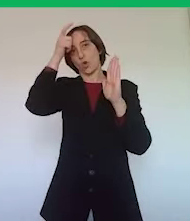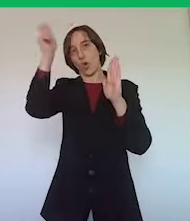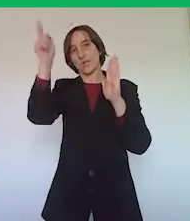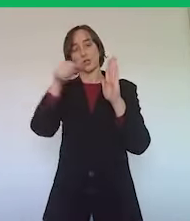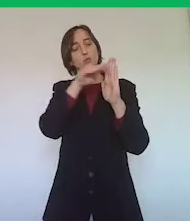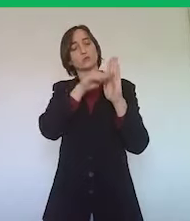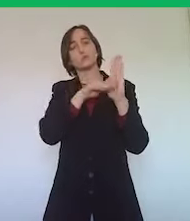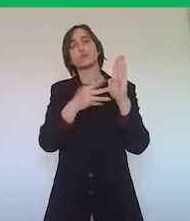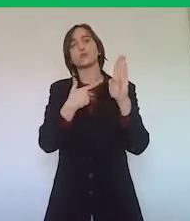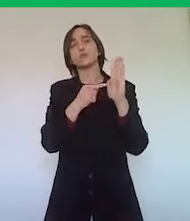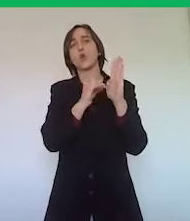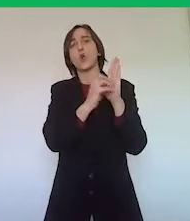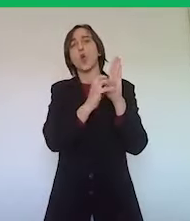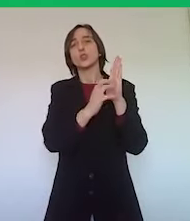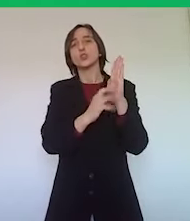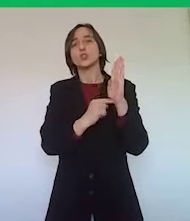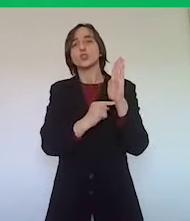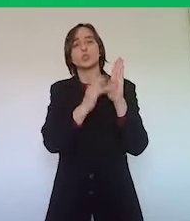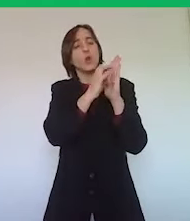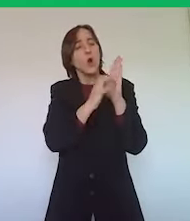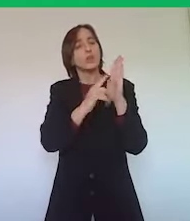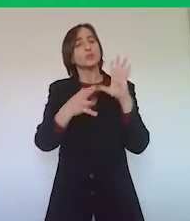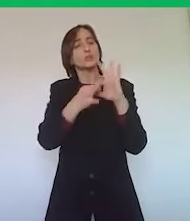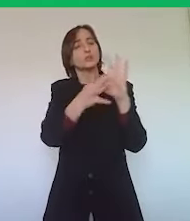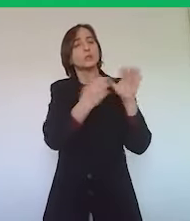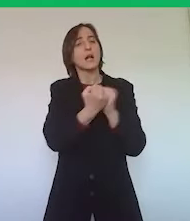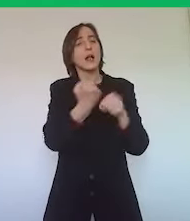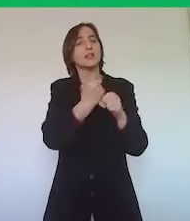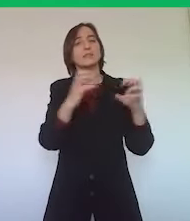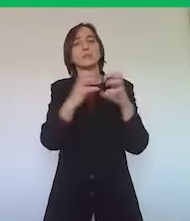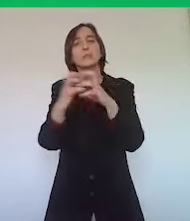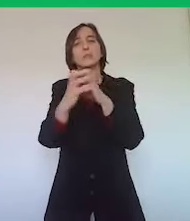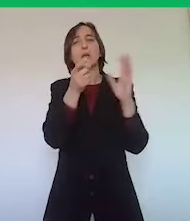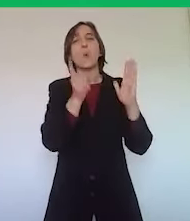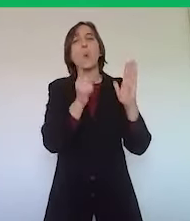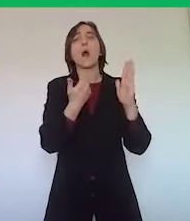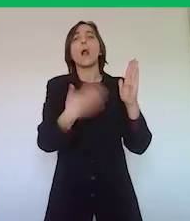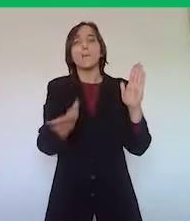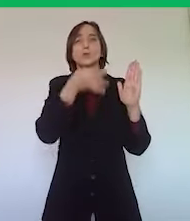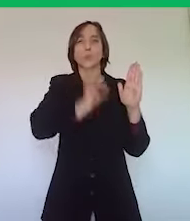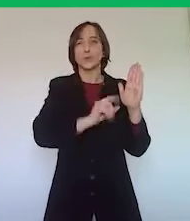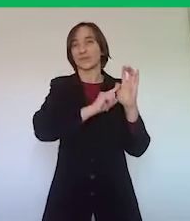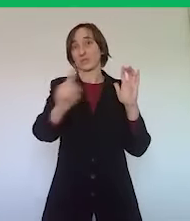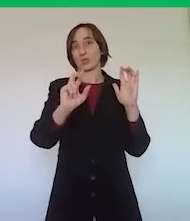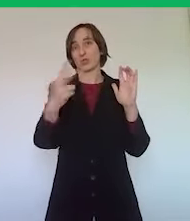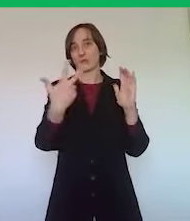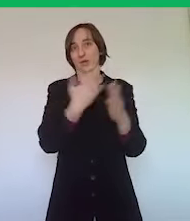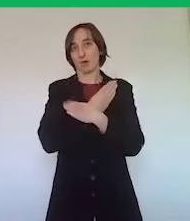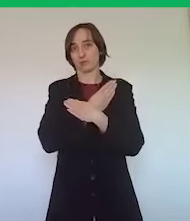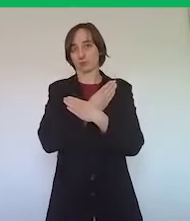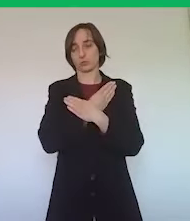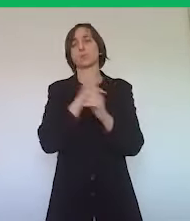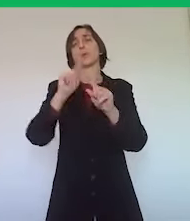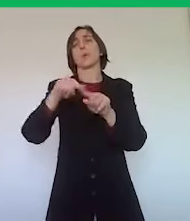contiene tutti i vari codici con le attività che sono consentite in questa fase, almeno fino al 3